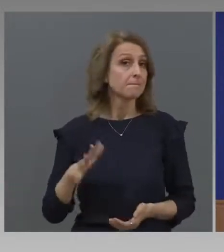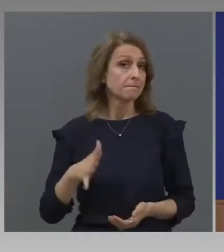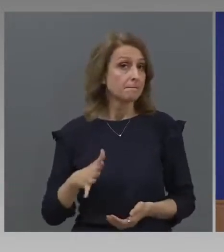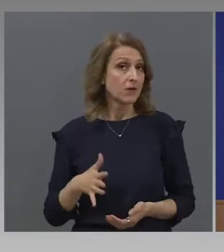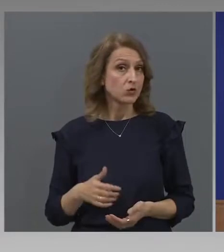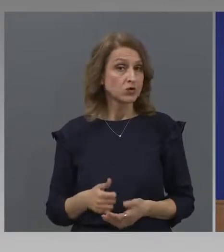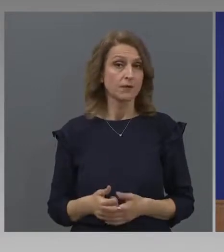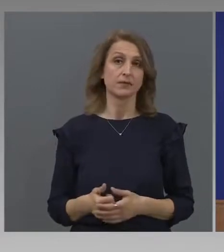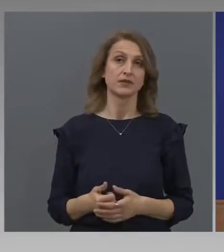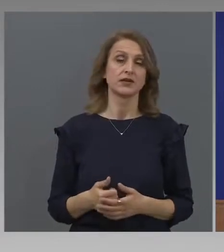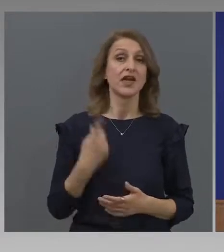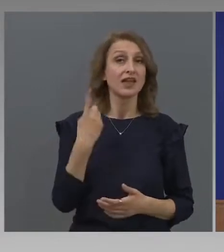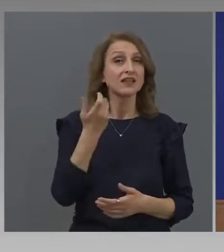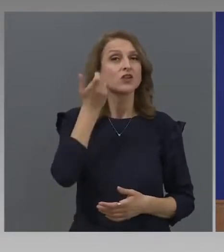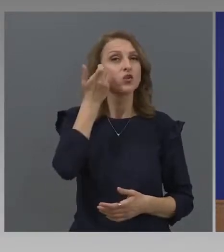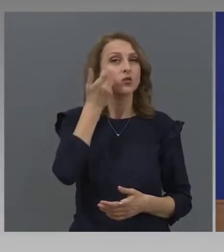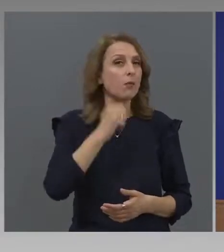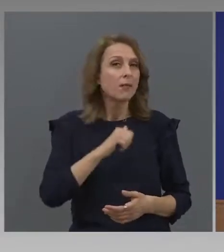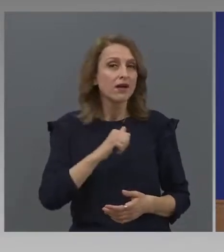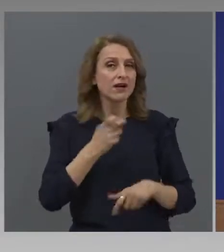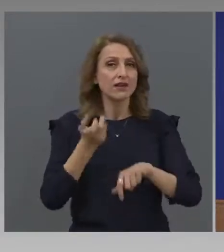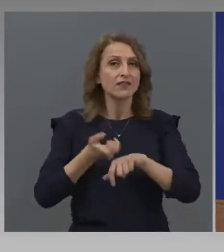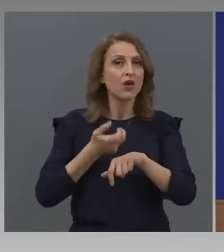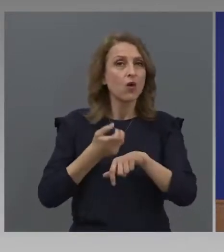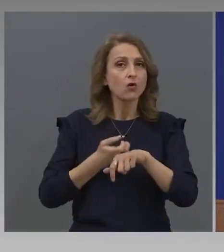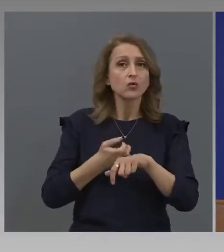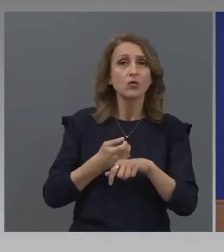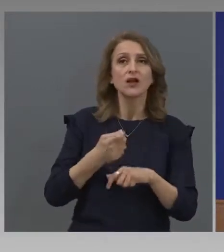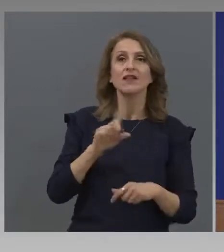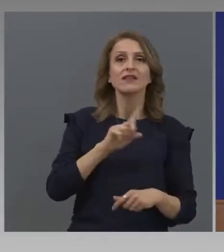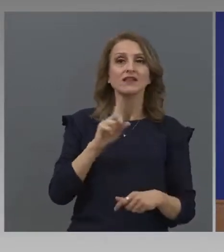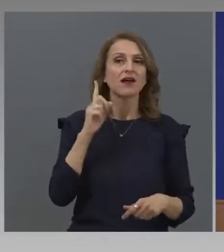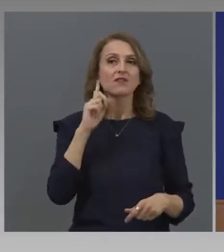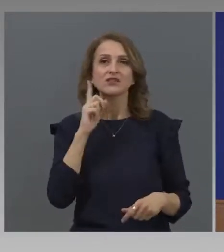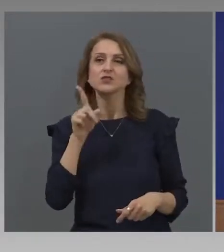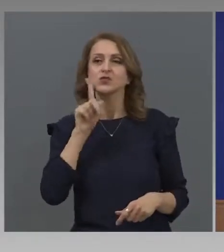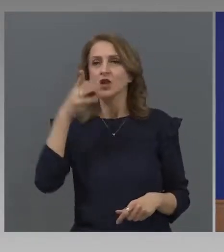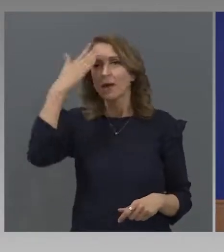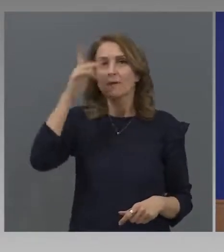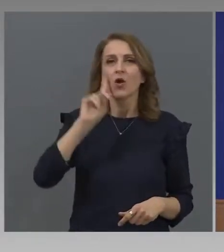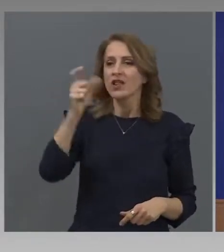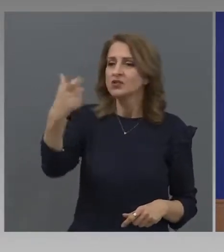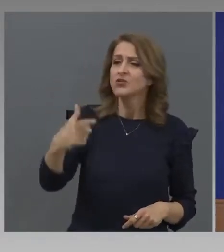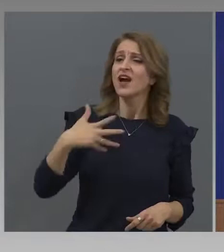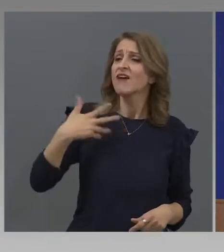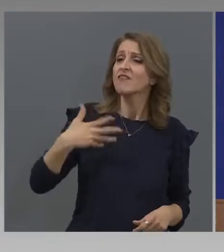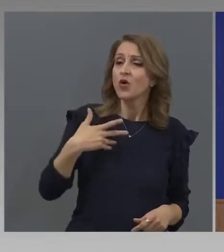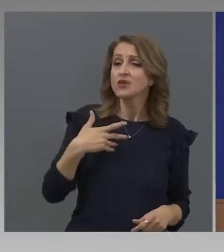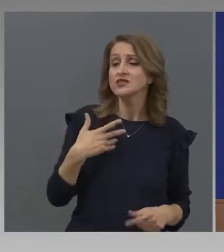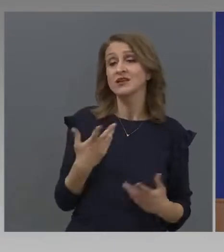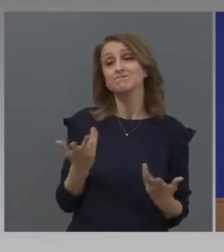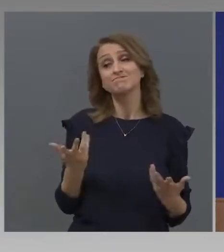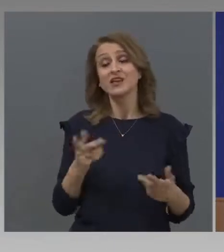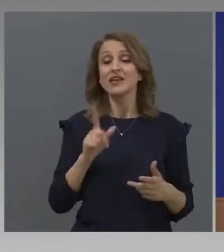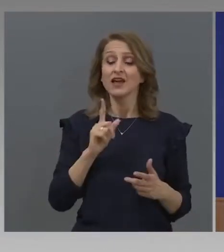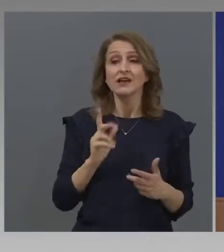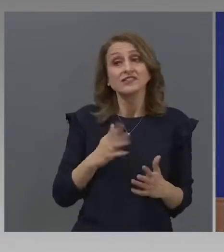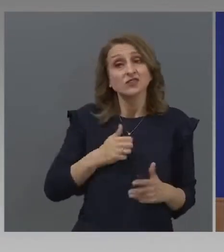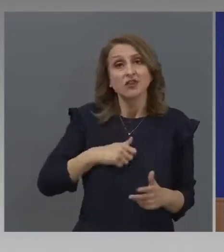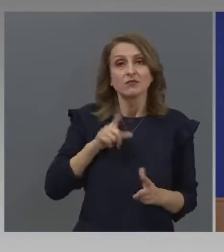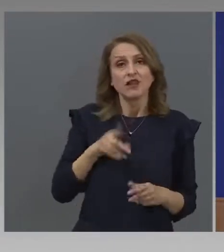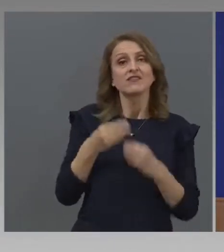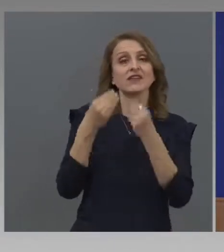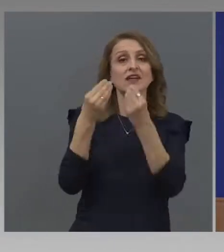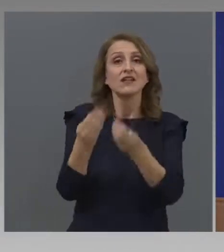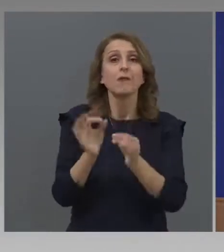един добър доктор не трябва да слуша какво пациента иска, а да предписва това, което счита за правилно и